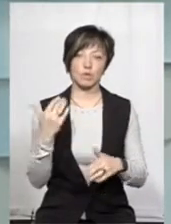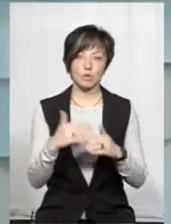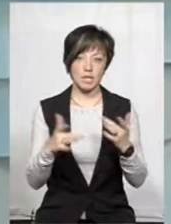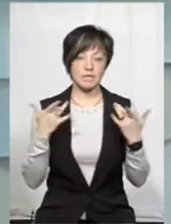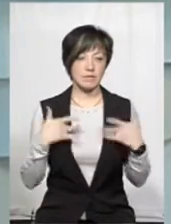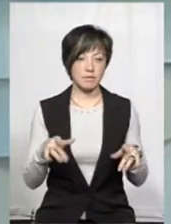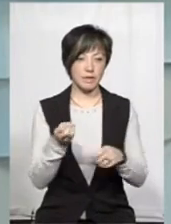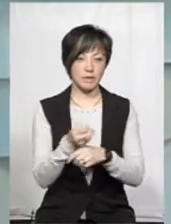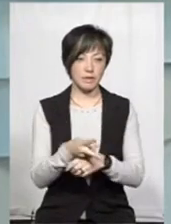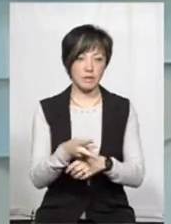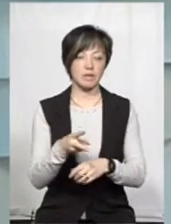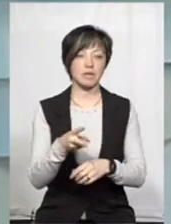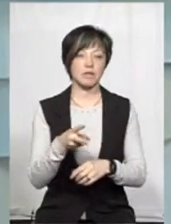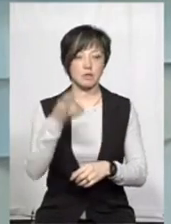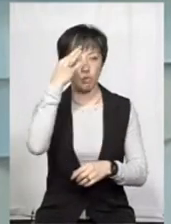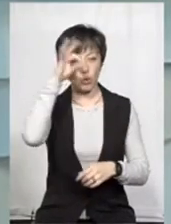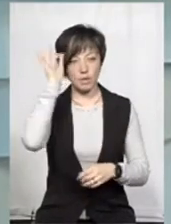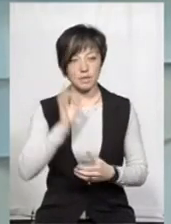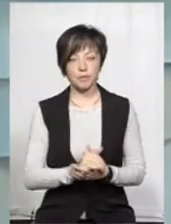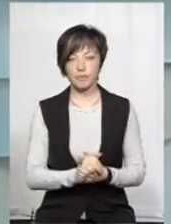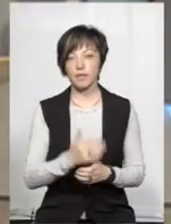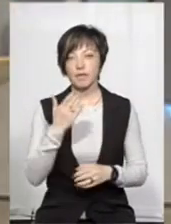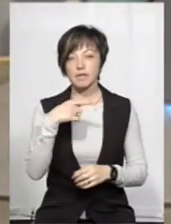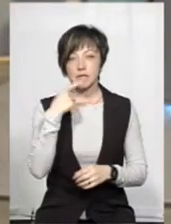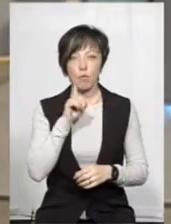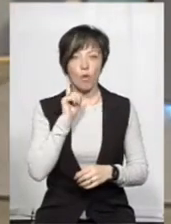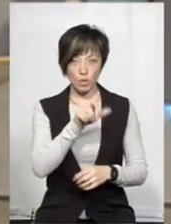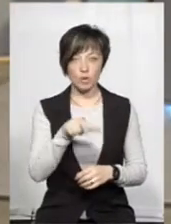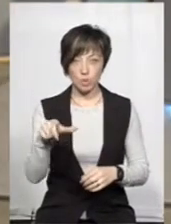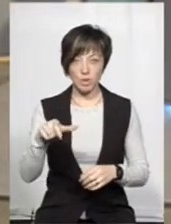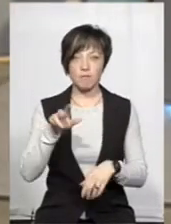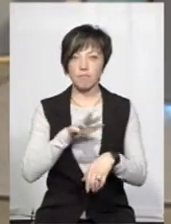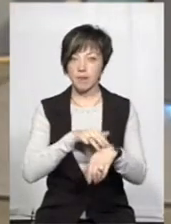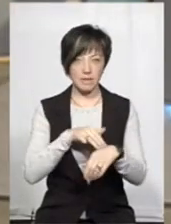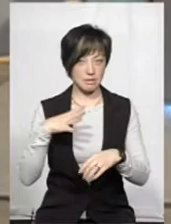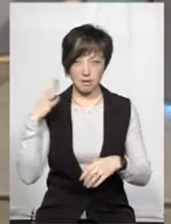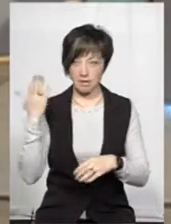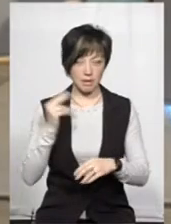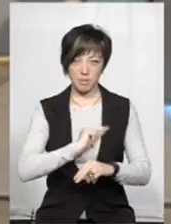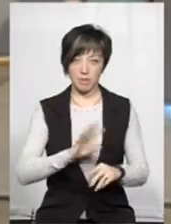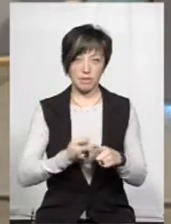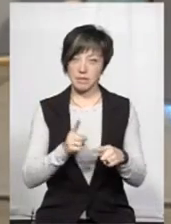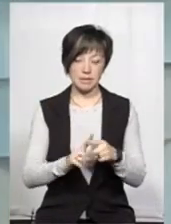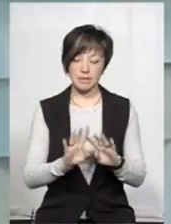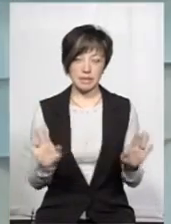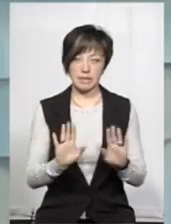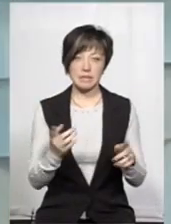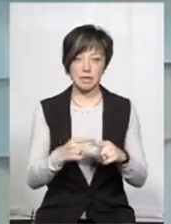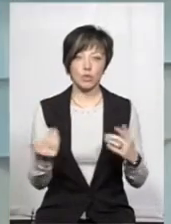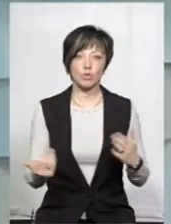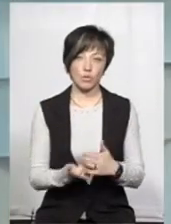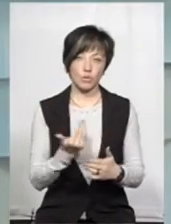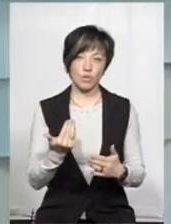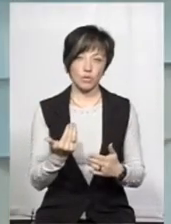звільнені з правоохоронних органів. Ви сказали, що досить молоді люди, тобто в міліції вони не працювали. Ні, це вже,